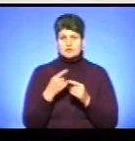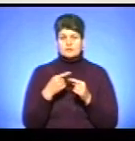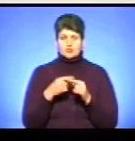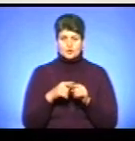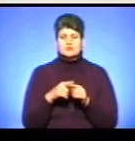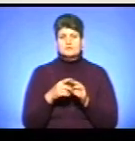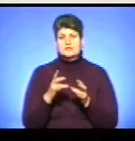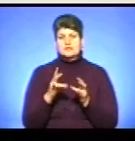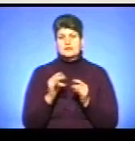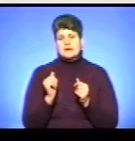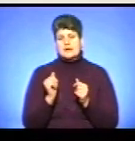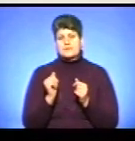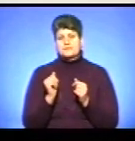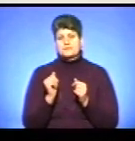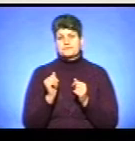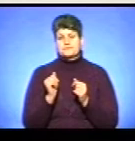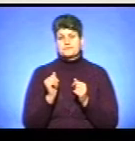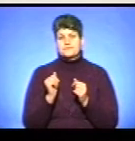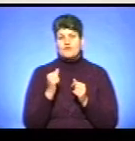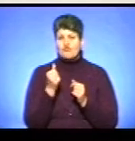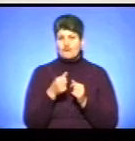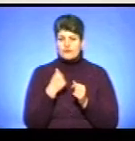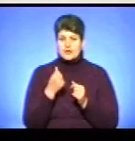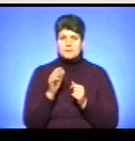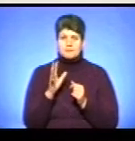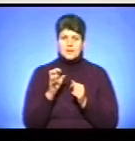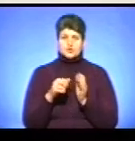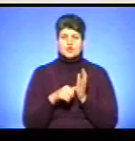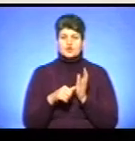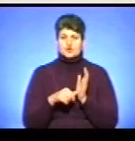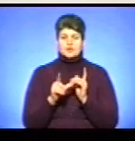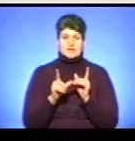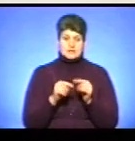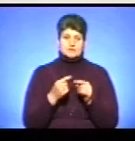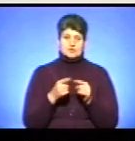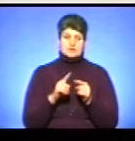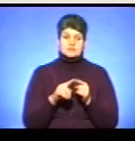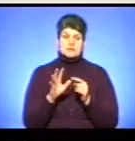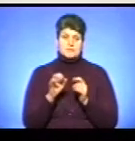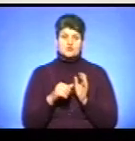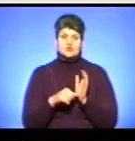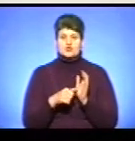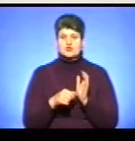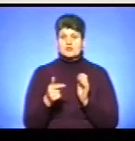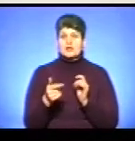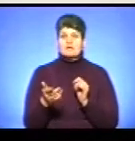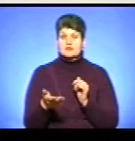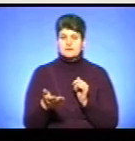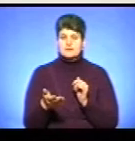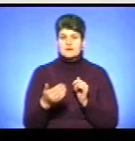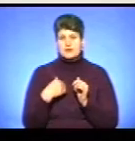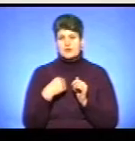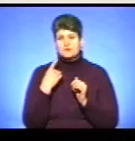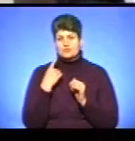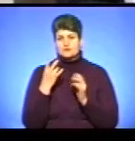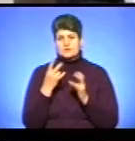там на якихось в рік 500-600 їздок, то це 500-600 гривень. я думаю,